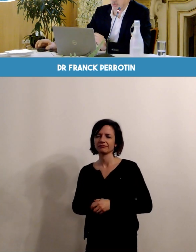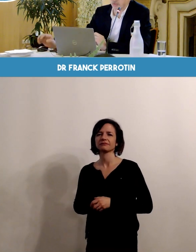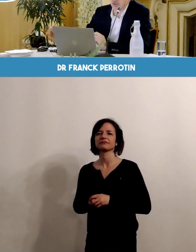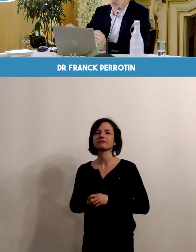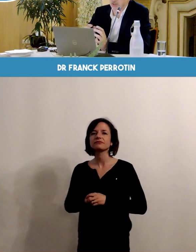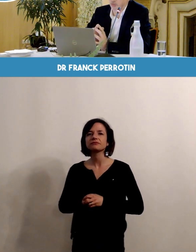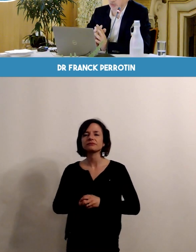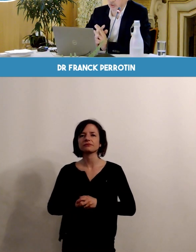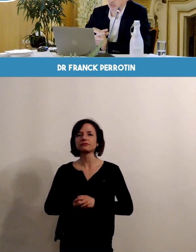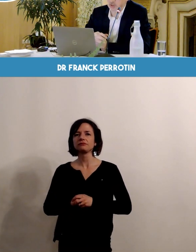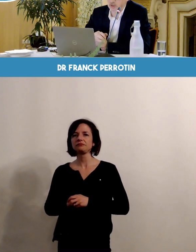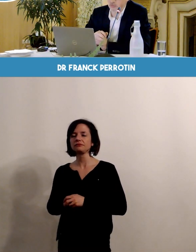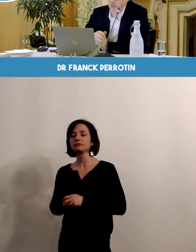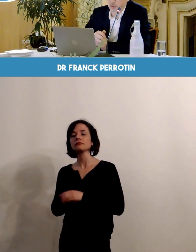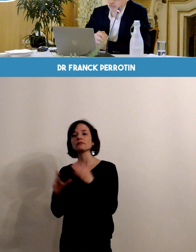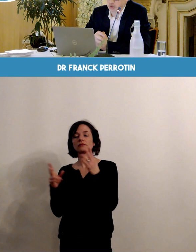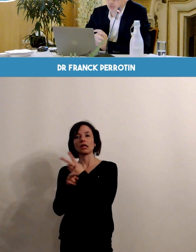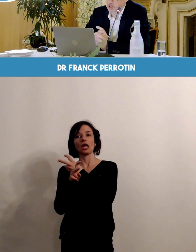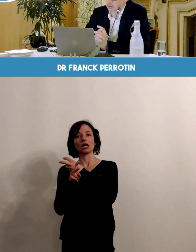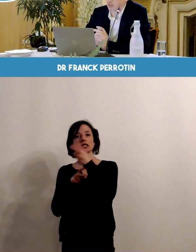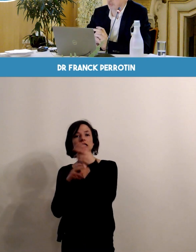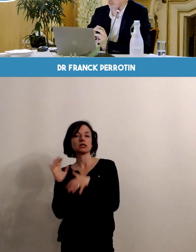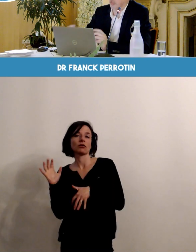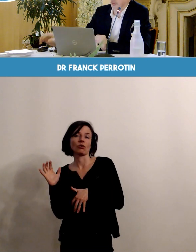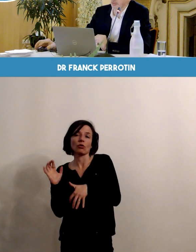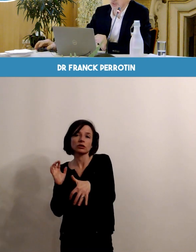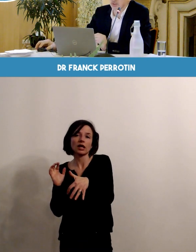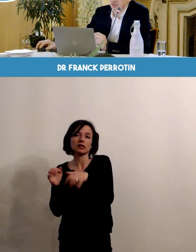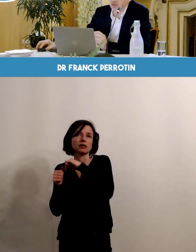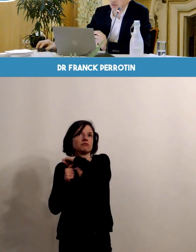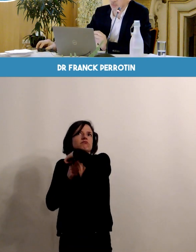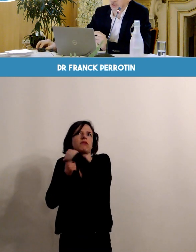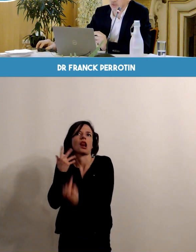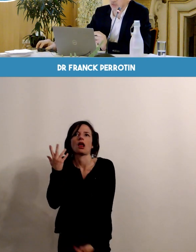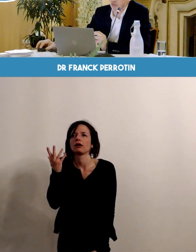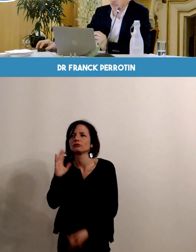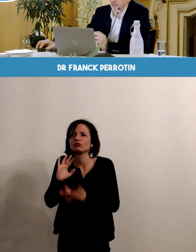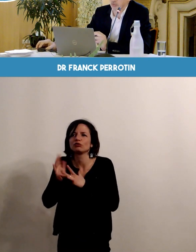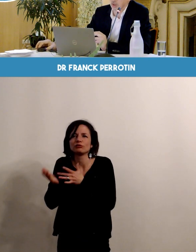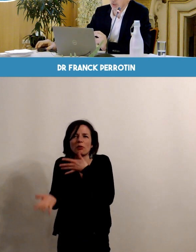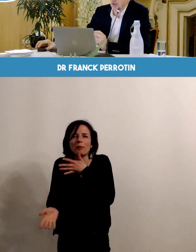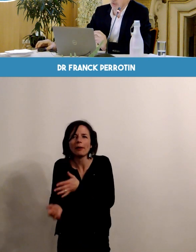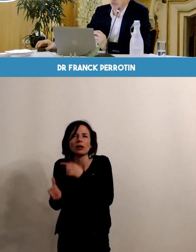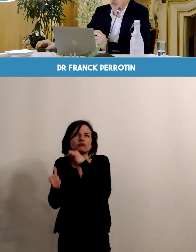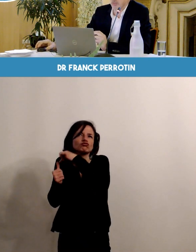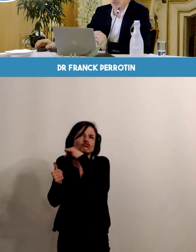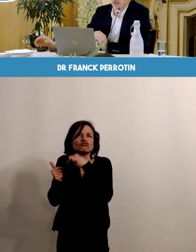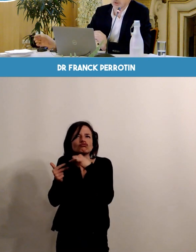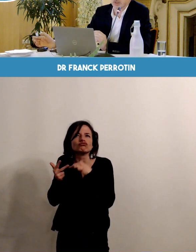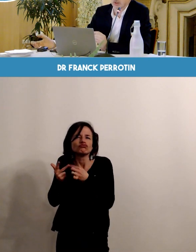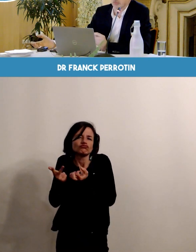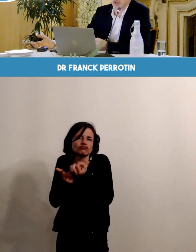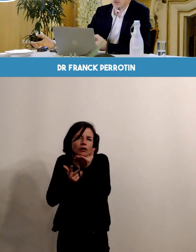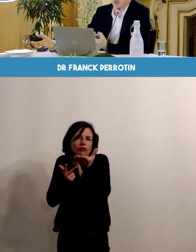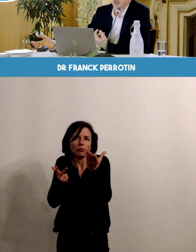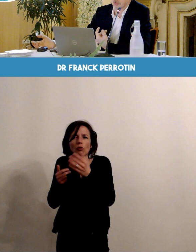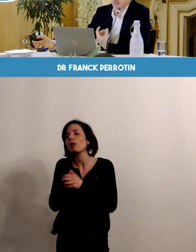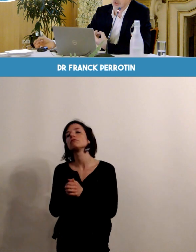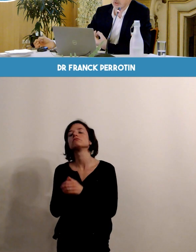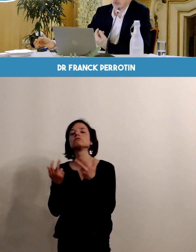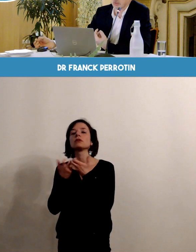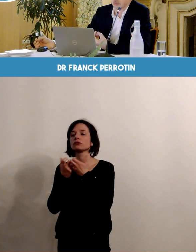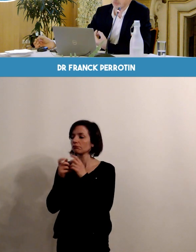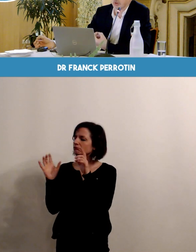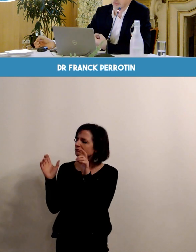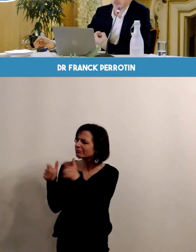sur les différents risques qui peuvent exister pendant la grossesse on ne pas tous les passer en revue mais on va en passer certains peut-être en revue le dépistage